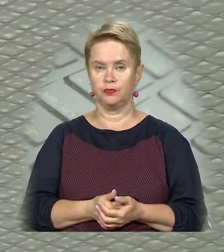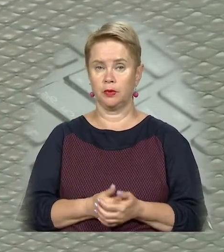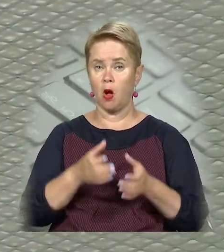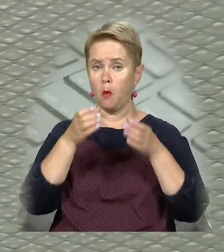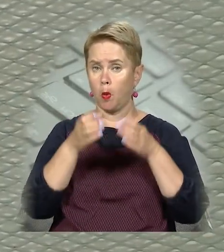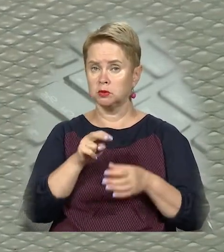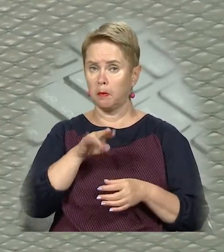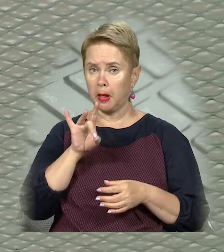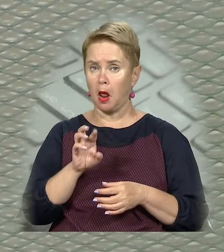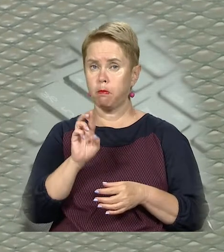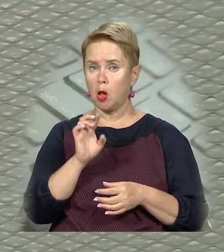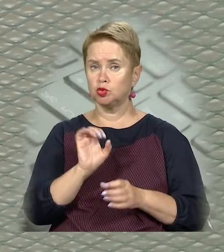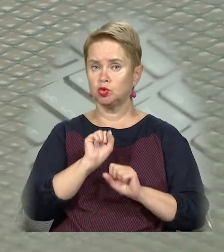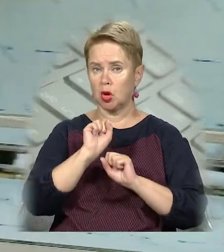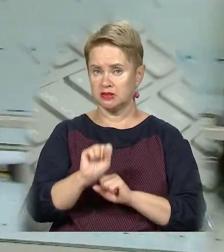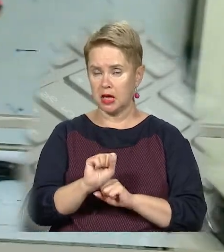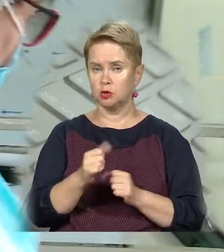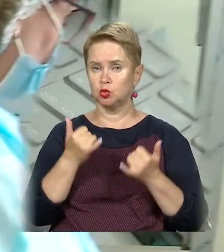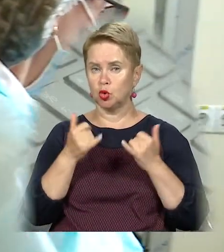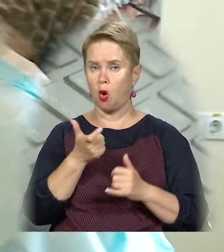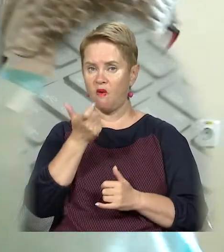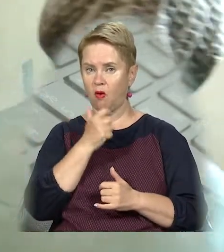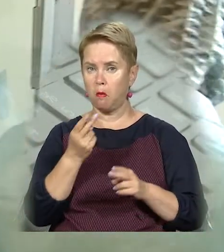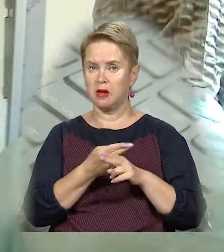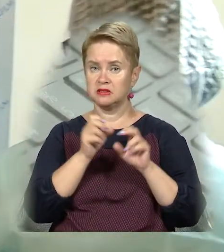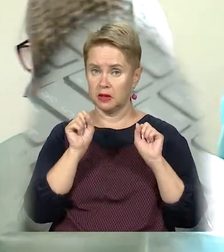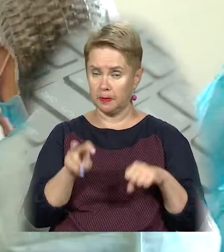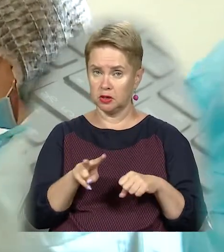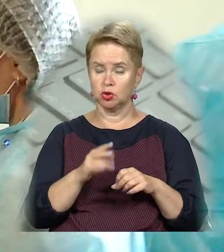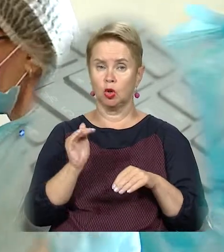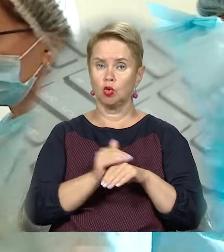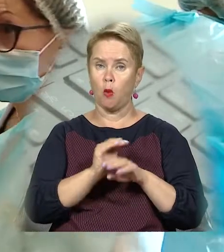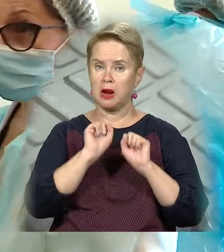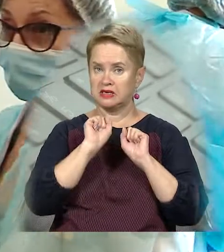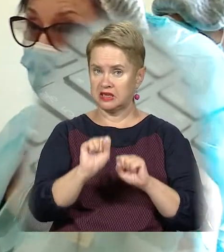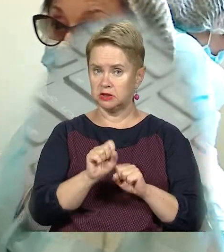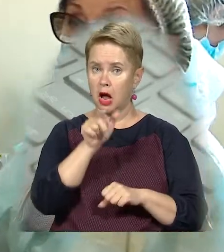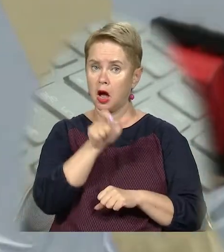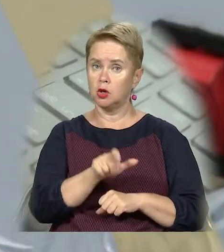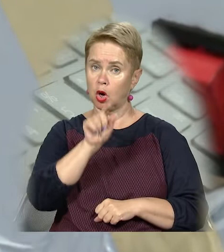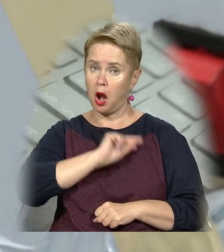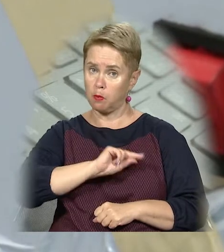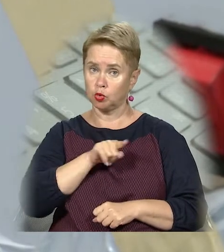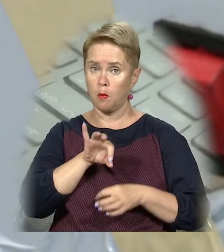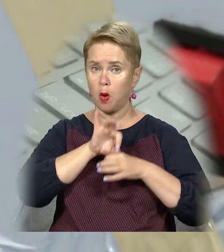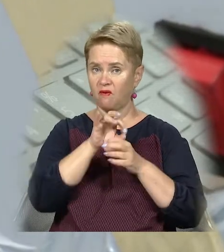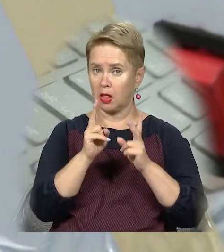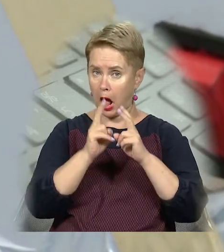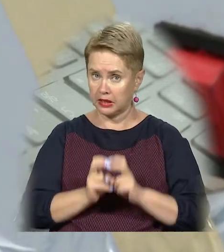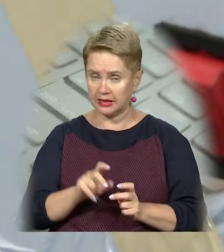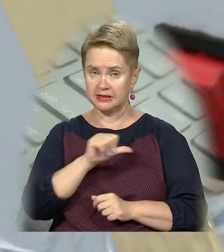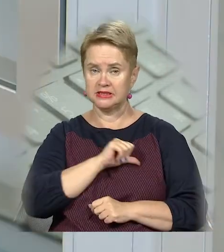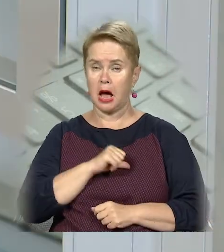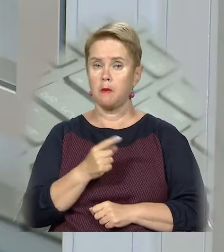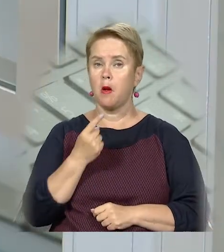Бокси ПЛР та біологічного захисту сучасні, комфортні та безпечні. Вони добре захищають як співробітника, який проводить аналіз, так